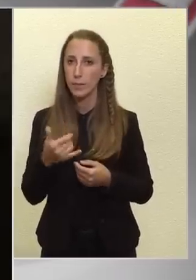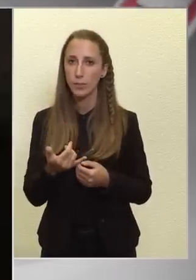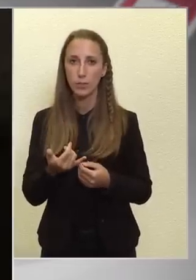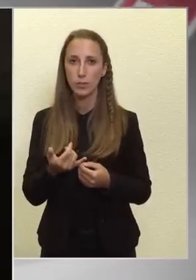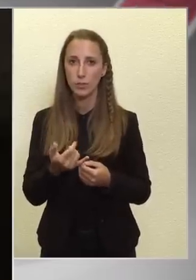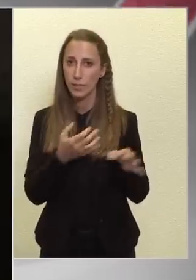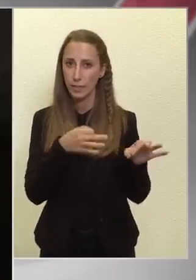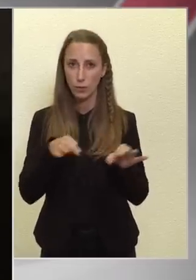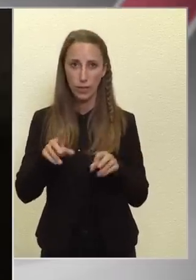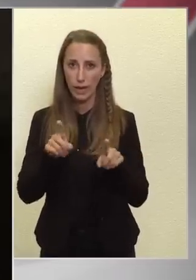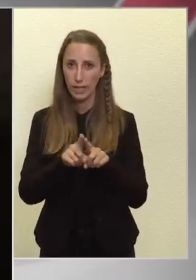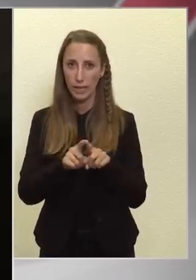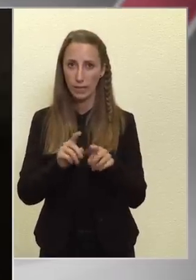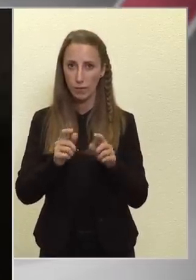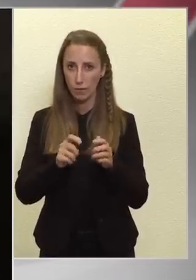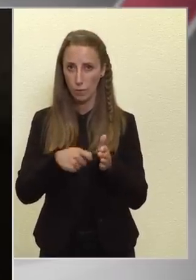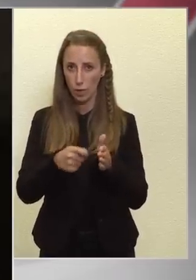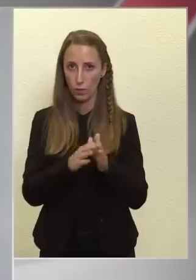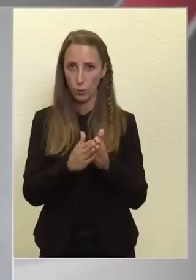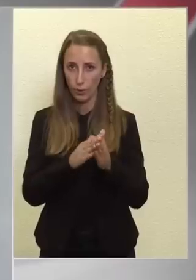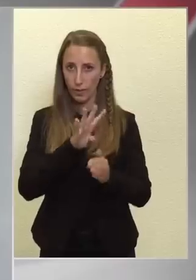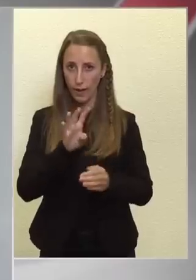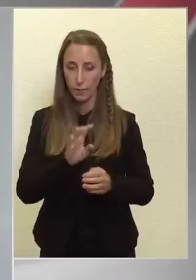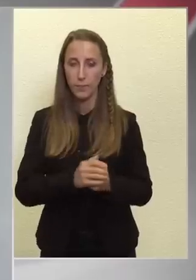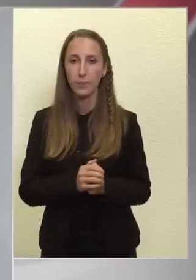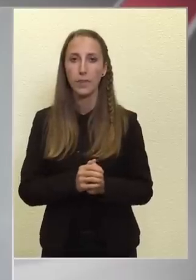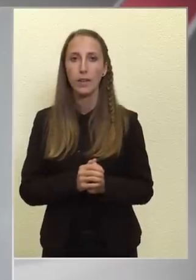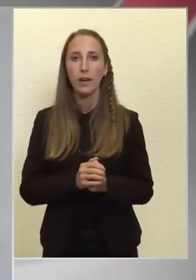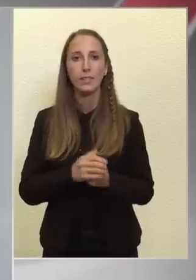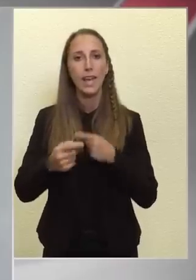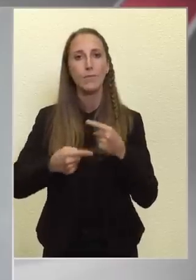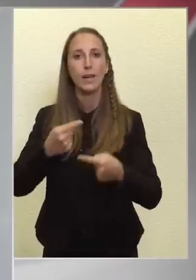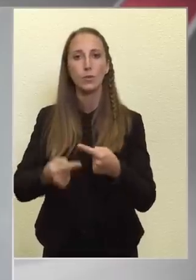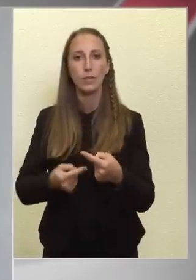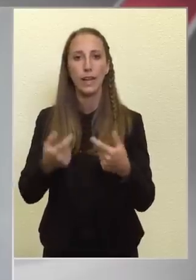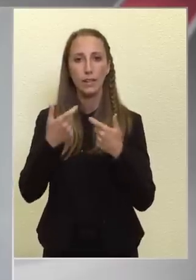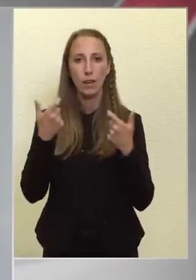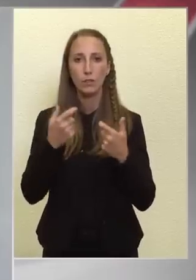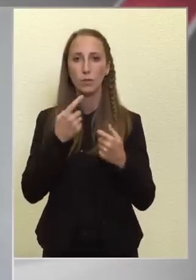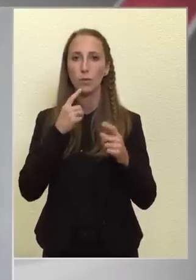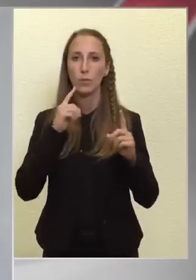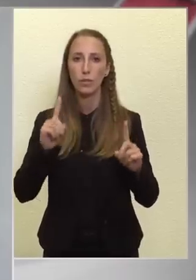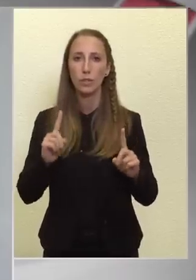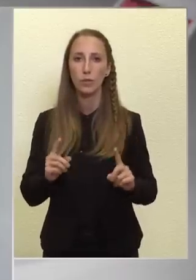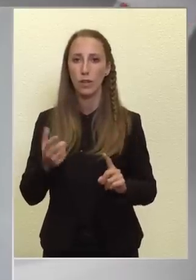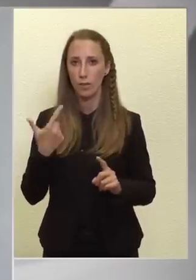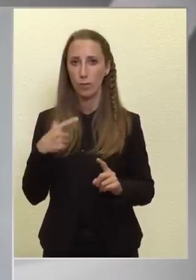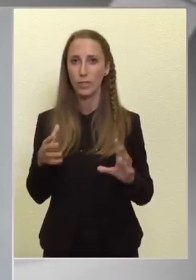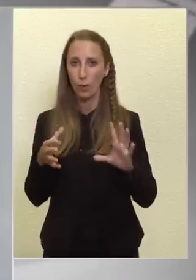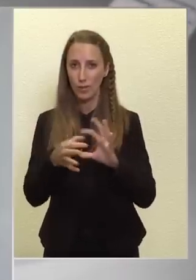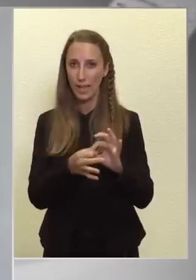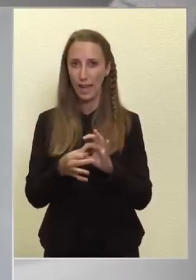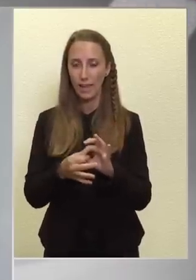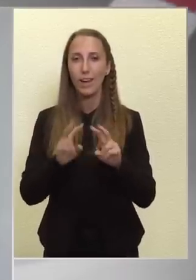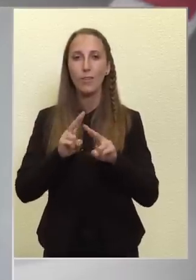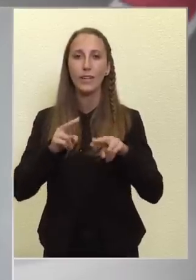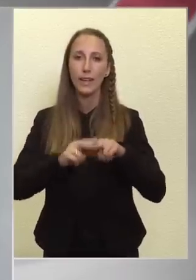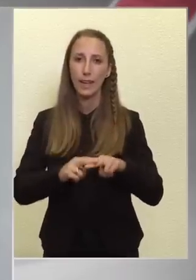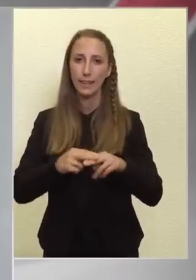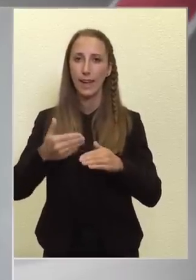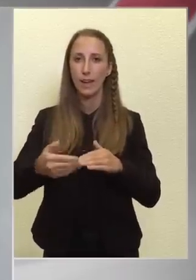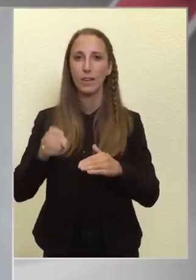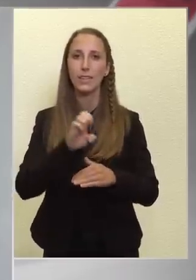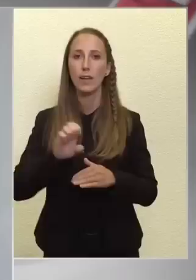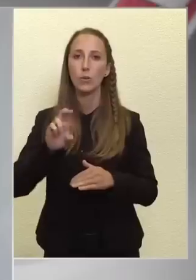készülnek ilyen forgatókönyvre? Az egymás után hangzó mondatoknak volt köze egymáshoz, tehát van egy rendje az Európai